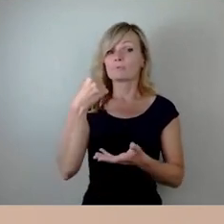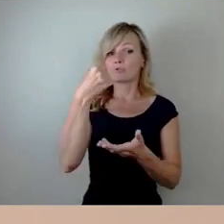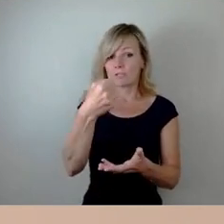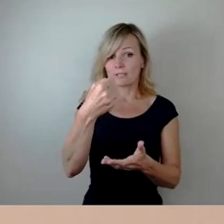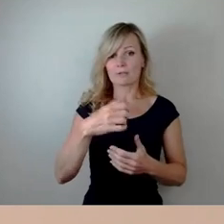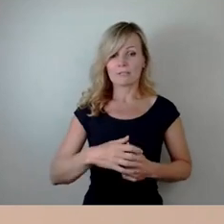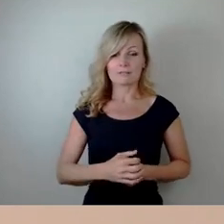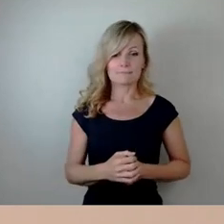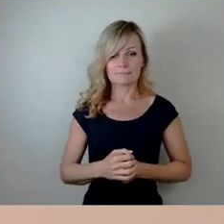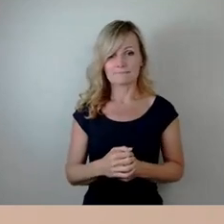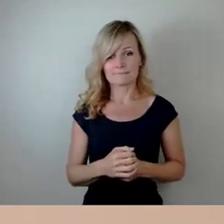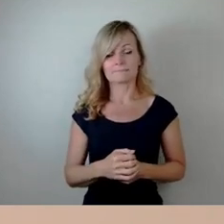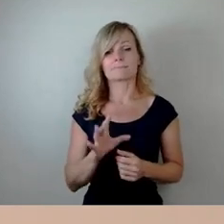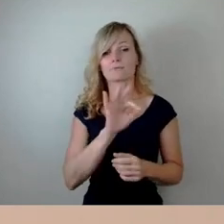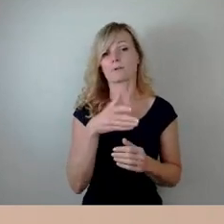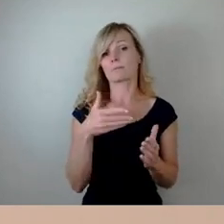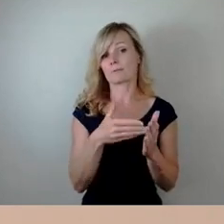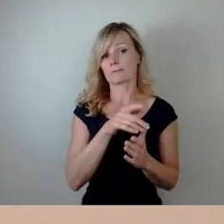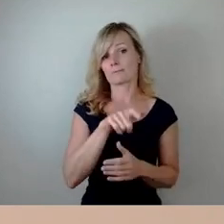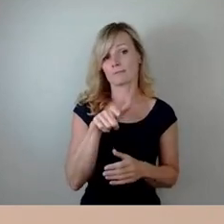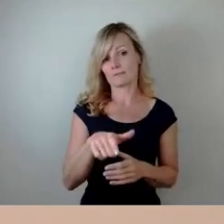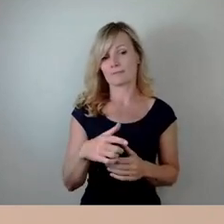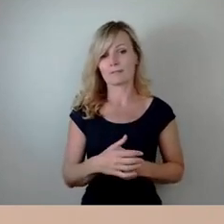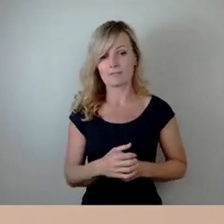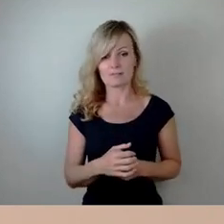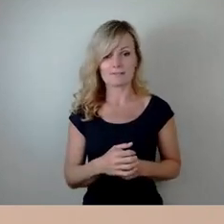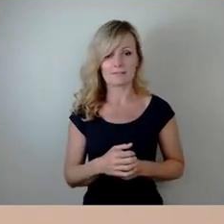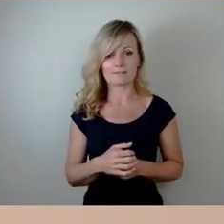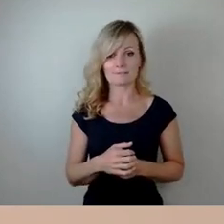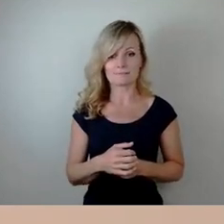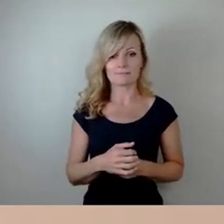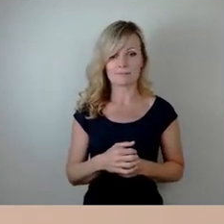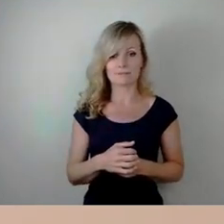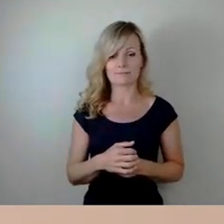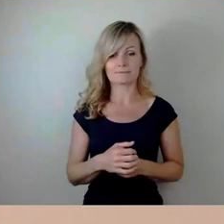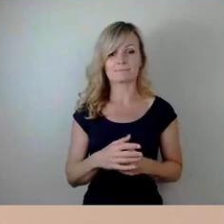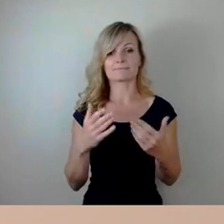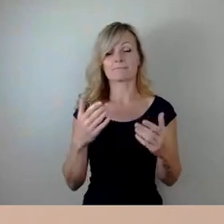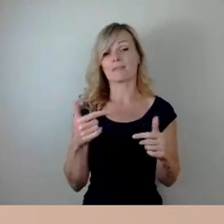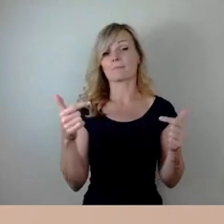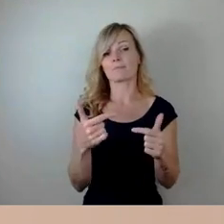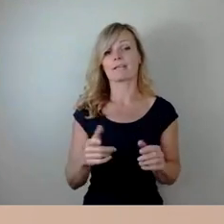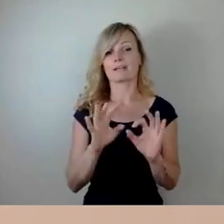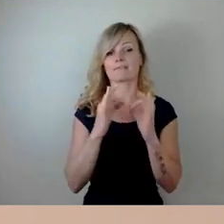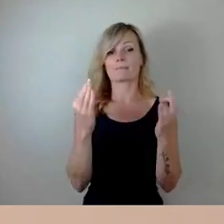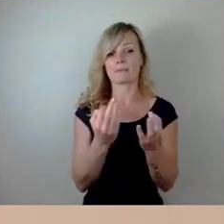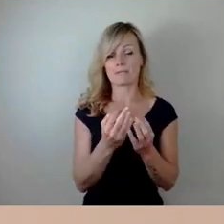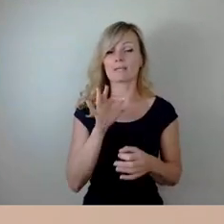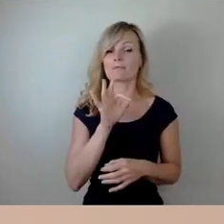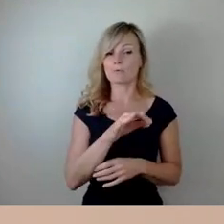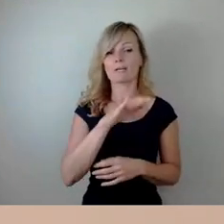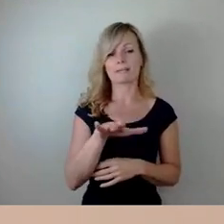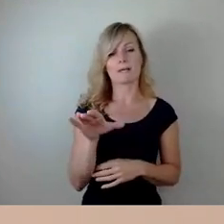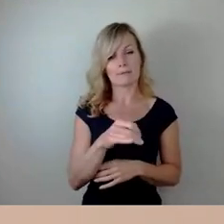behinderten Menschen zustehen, aber auch Pflegefamilien, die wir für Kinder mit Behinderung in der Stadt